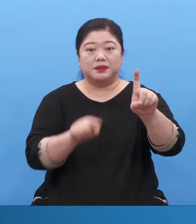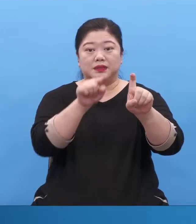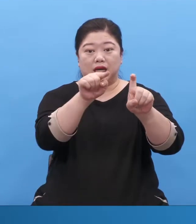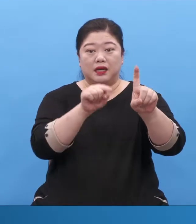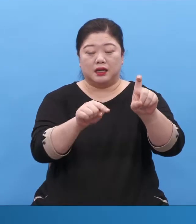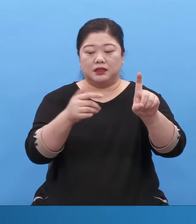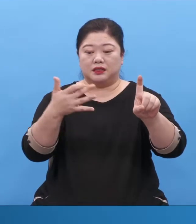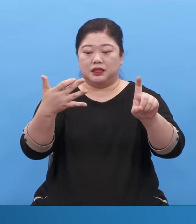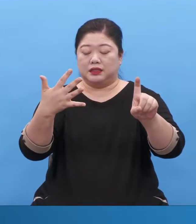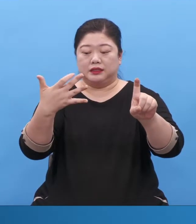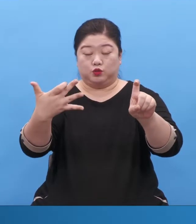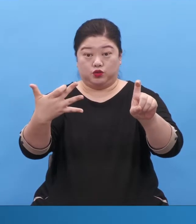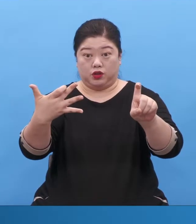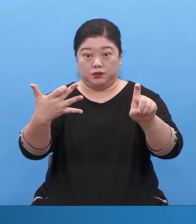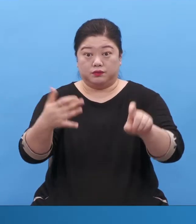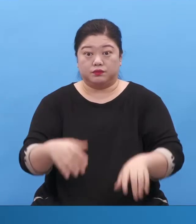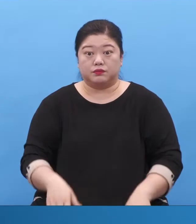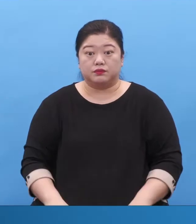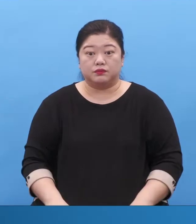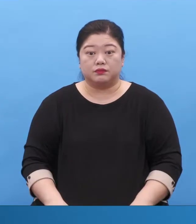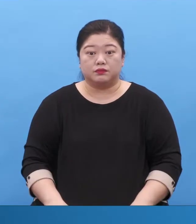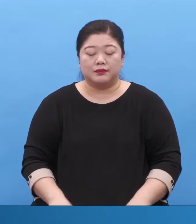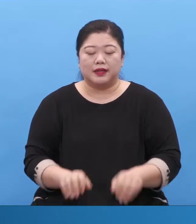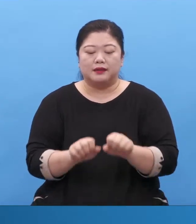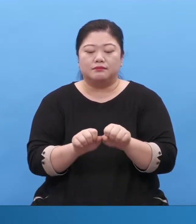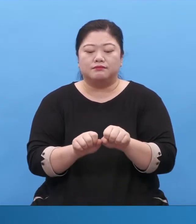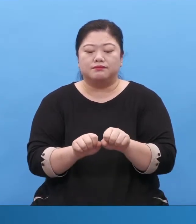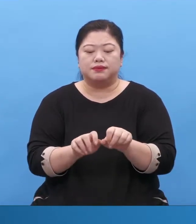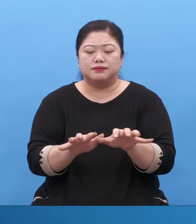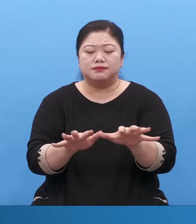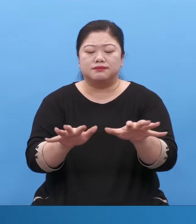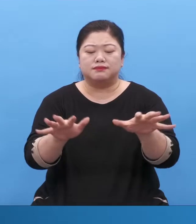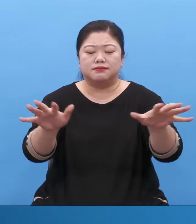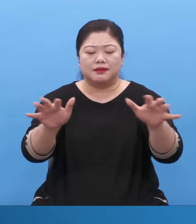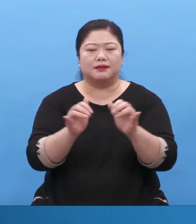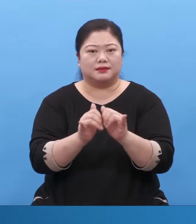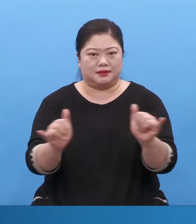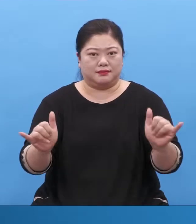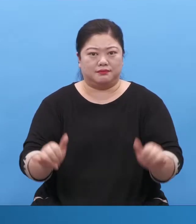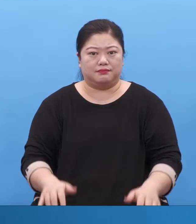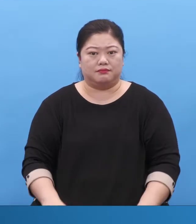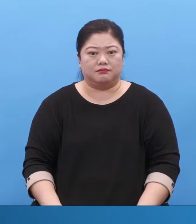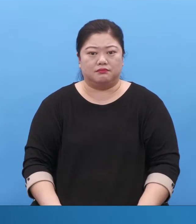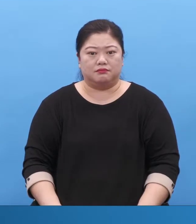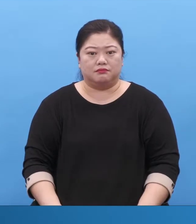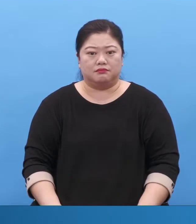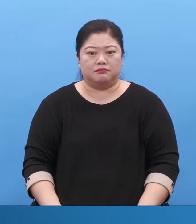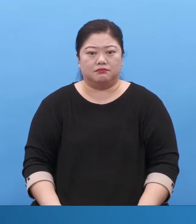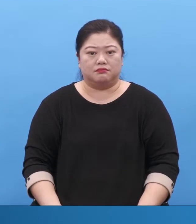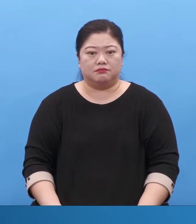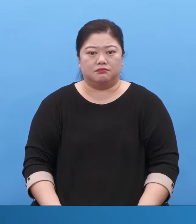흩어진 자 이렇게 같은 단어입니다.